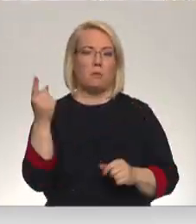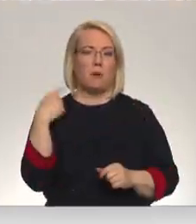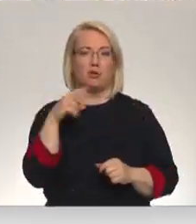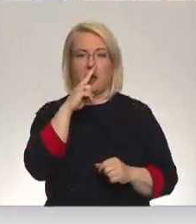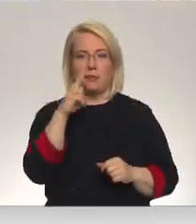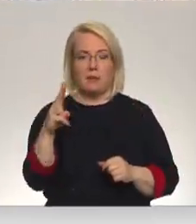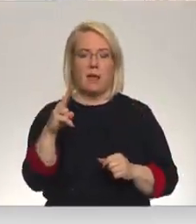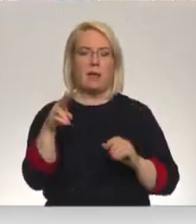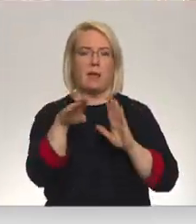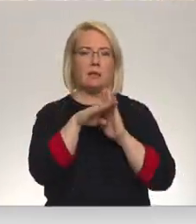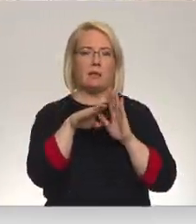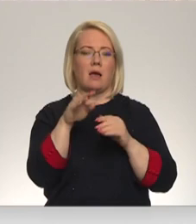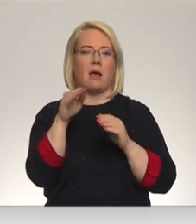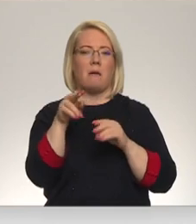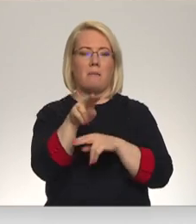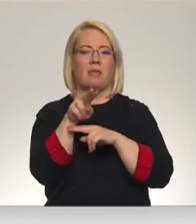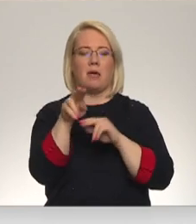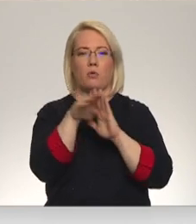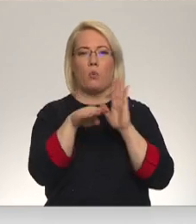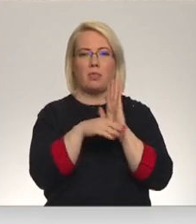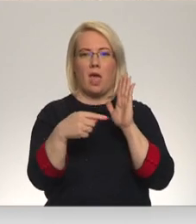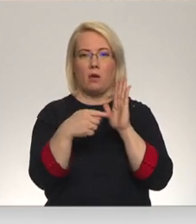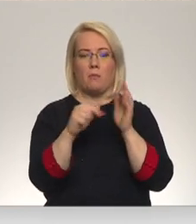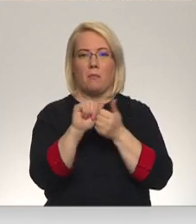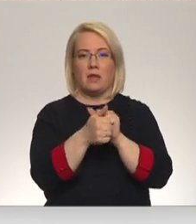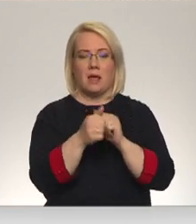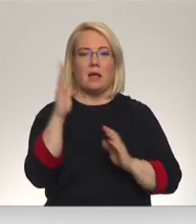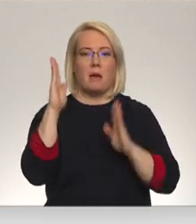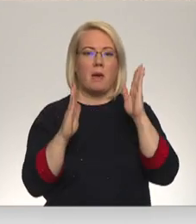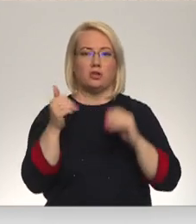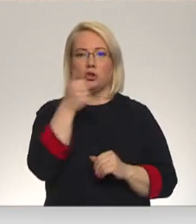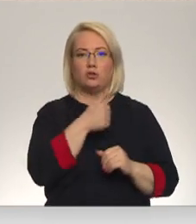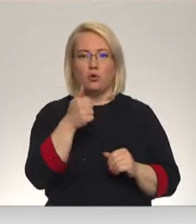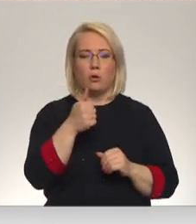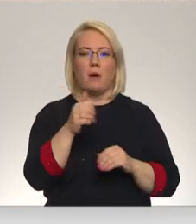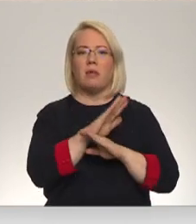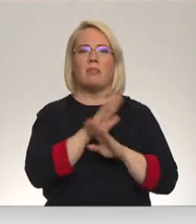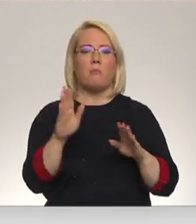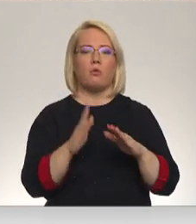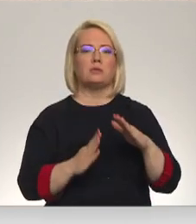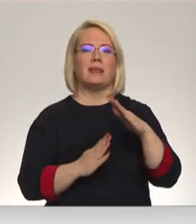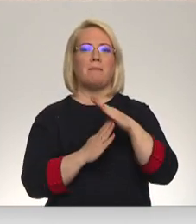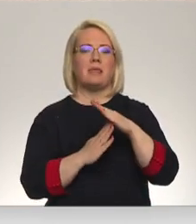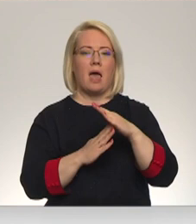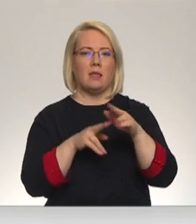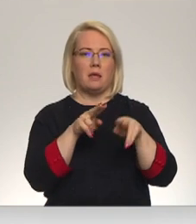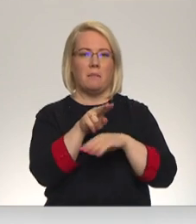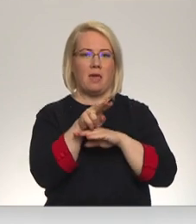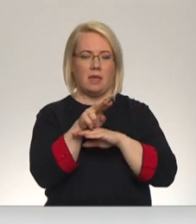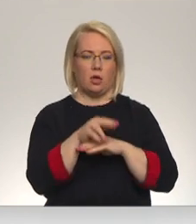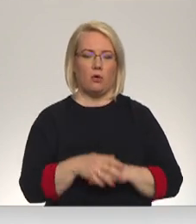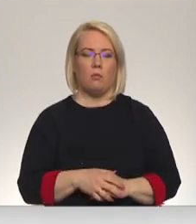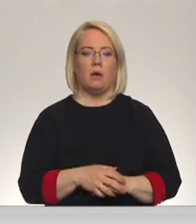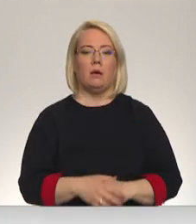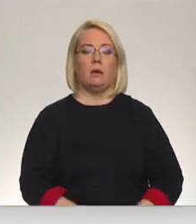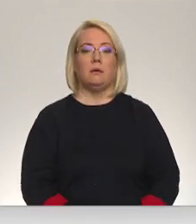veikti grozījumi medību noteikumos, nosakot, ka meža cūkas turpmāk būs nelimitētie medījami iedzīvnieki. Medinieki,